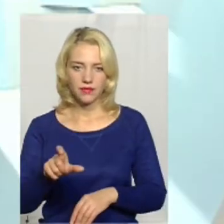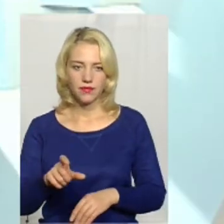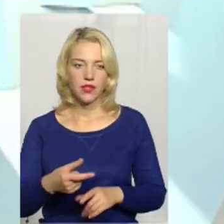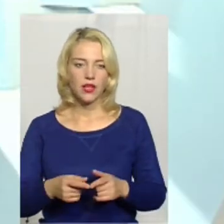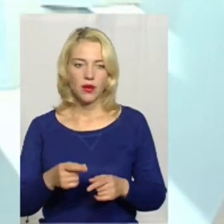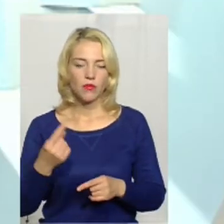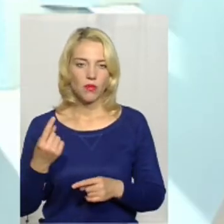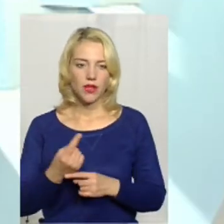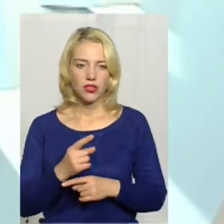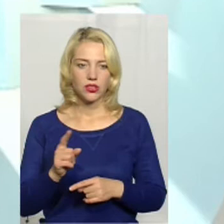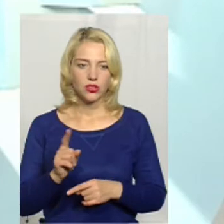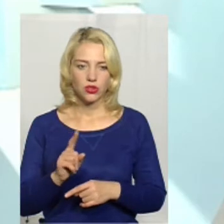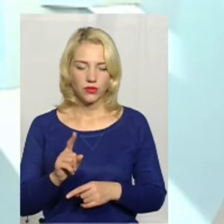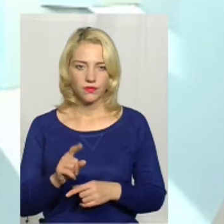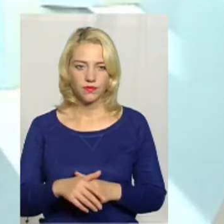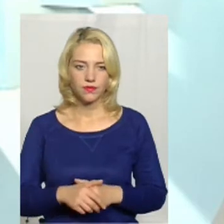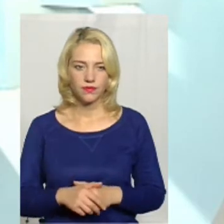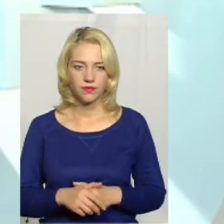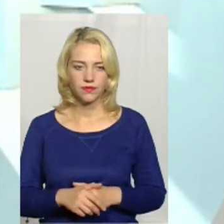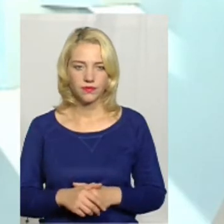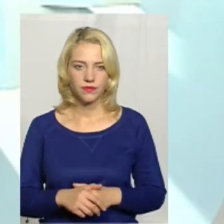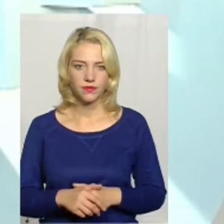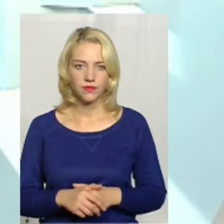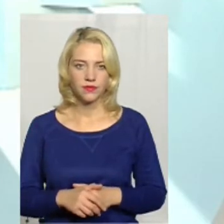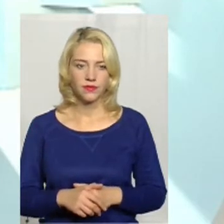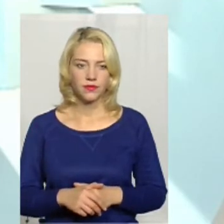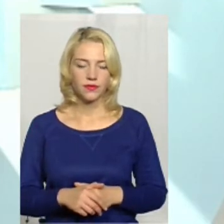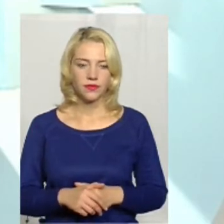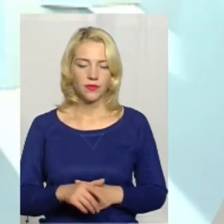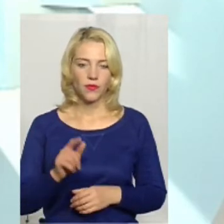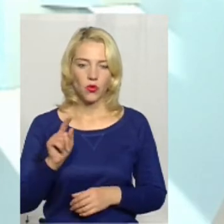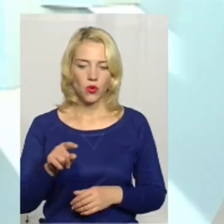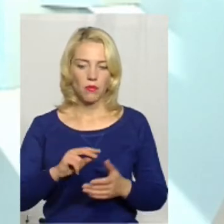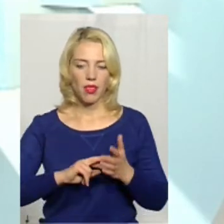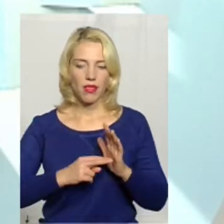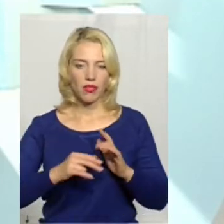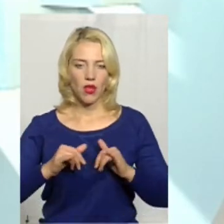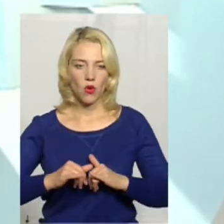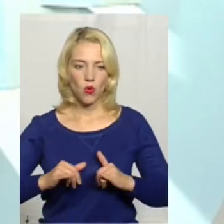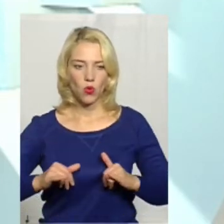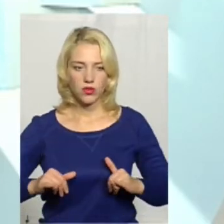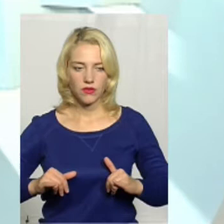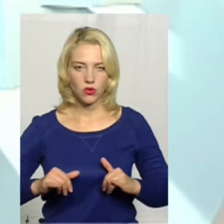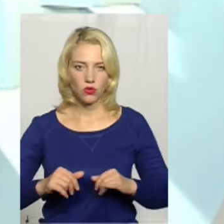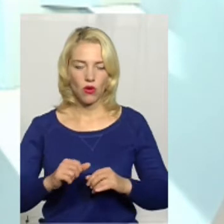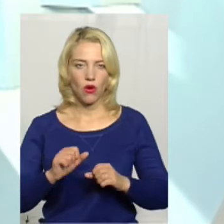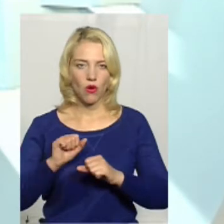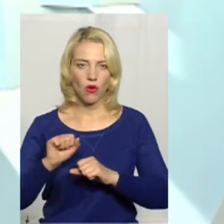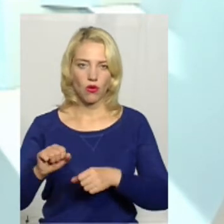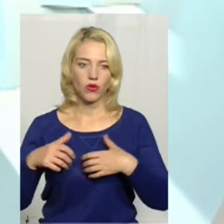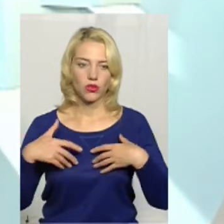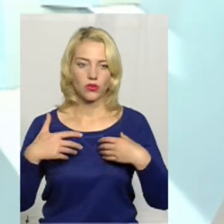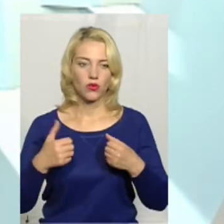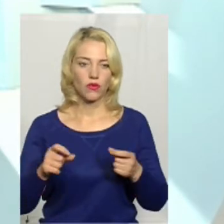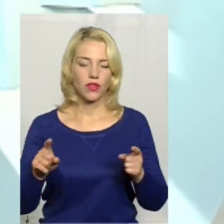Перше, що той план розвідку охорони здоров'я, який